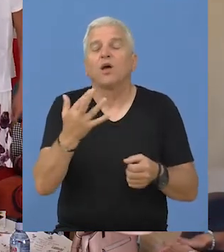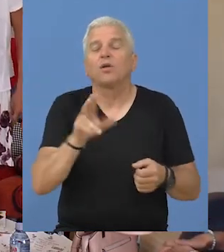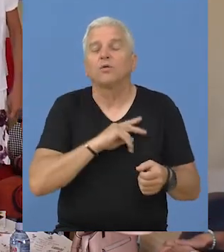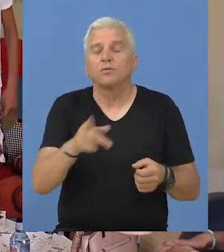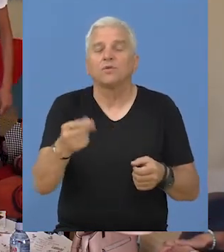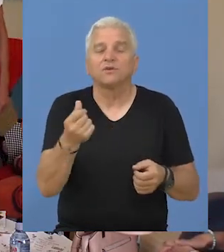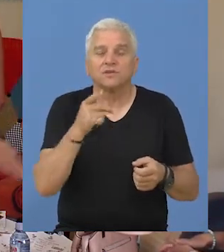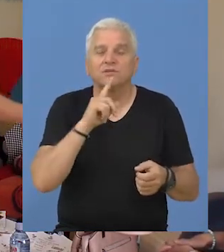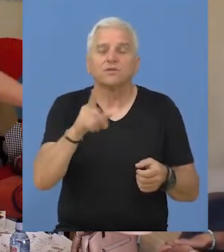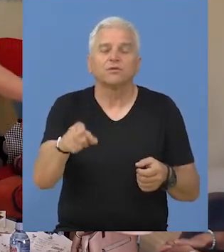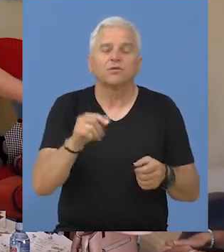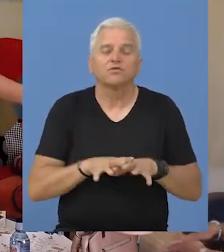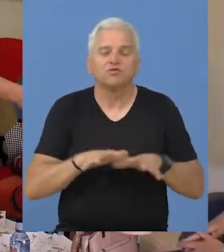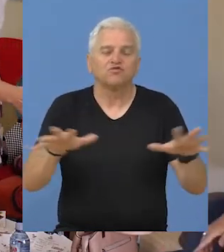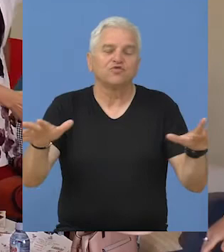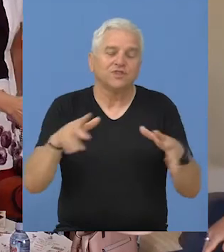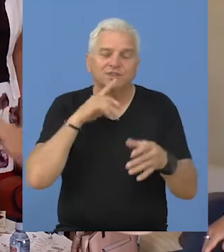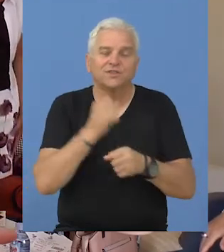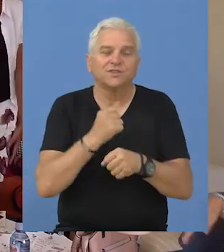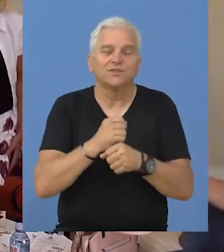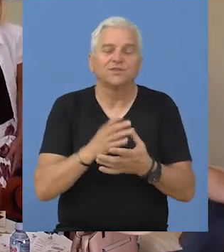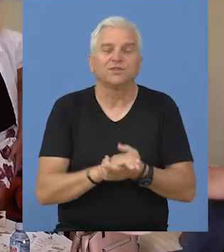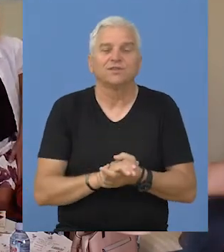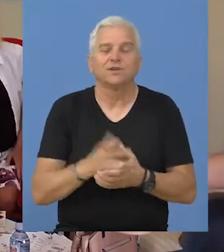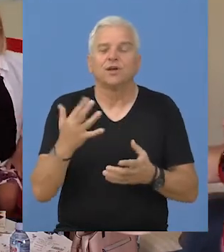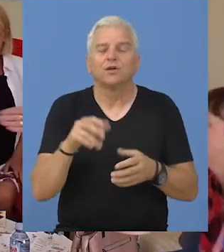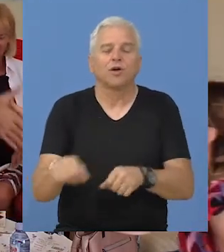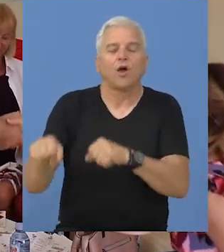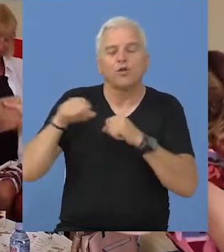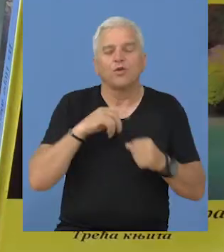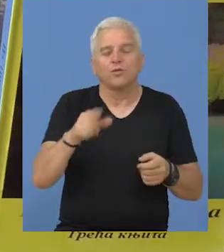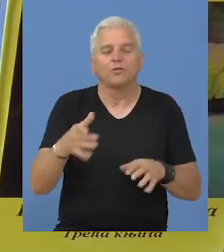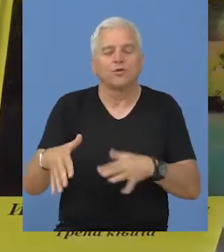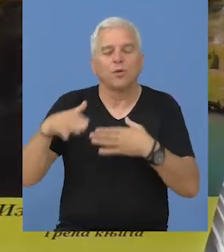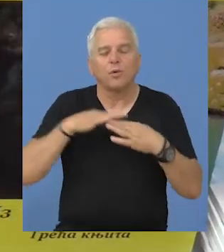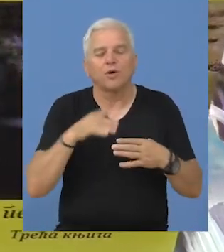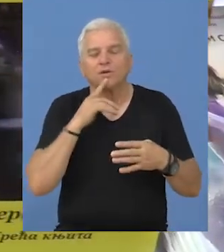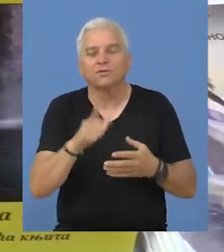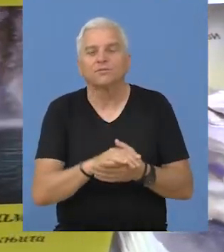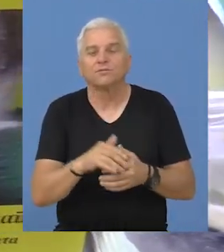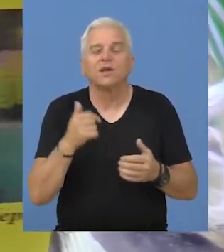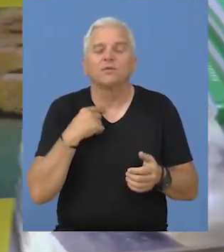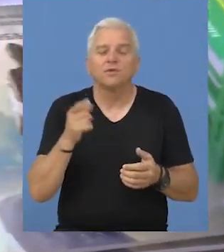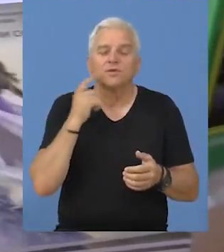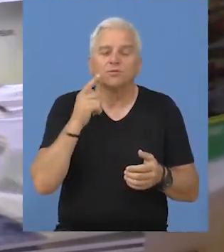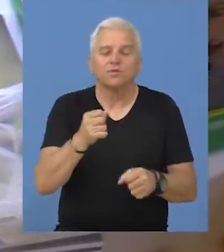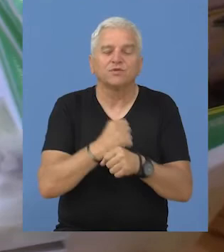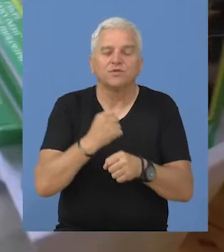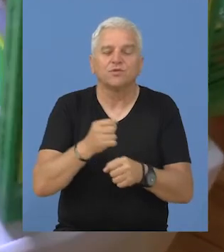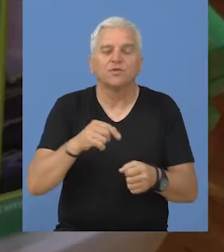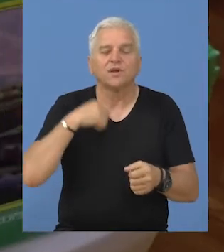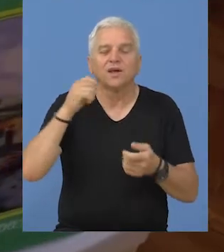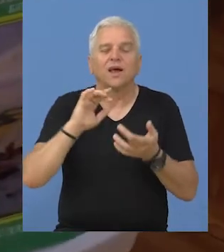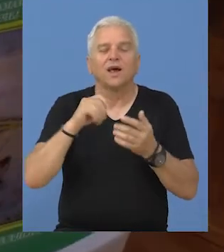ali koliko budemo imali, toliko ćemo se, što kaže, koliki nam je organ, toliko se pokrivamo, ali ćemo ipak